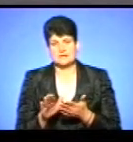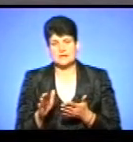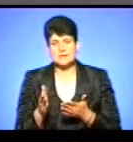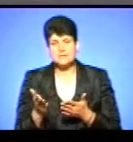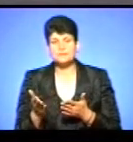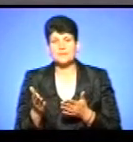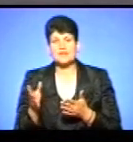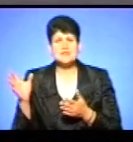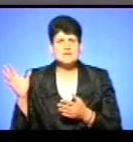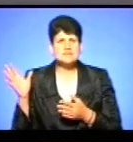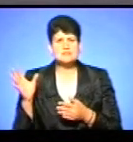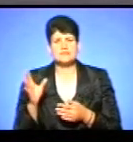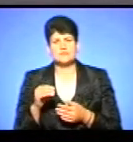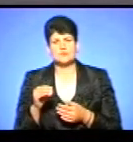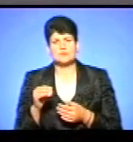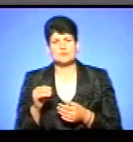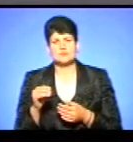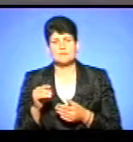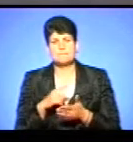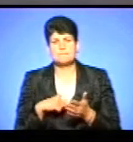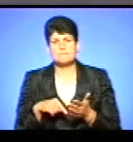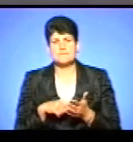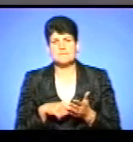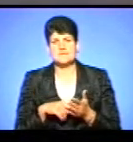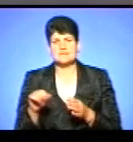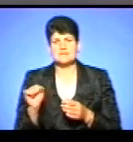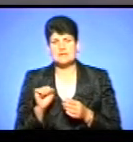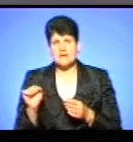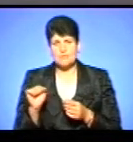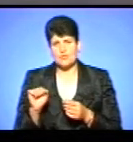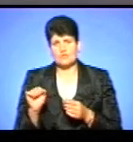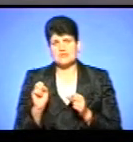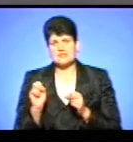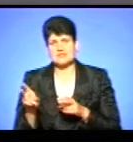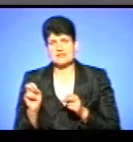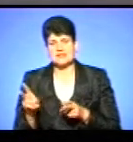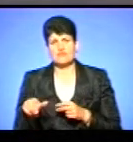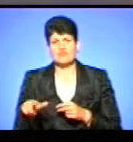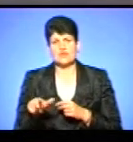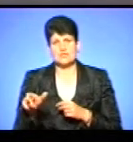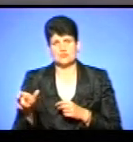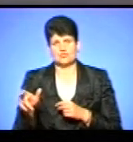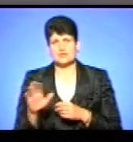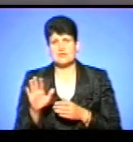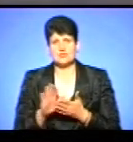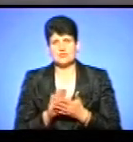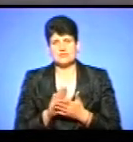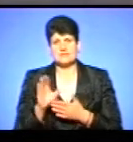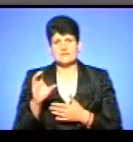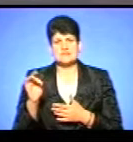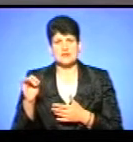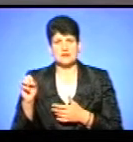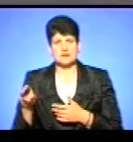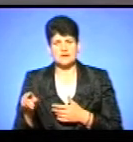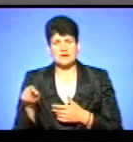собі розуміли, зі всього міста Теребовлі йдуть скиди в річку, не очиснююють ту саму річку Серед. А